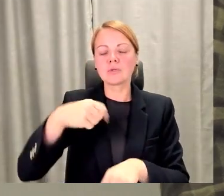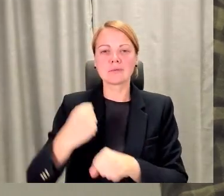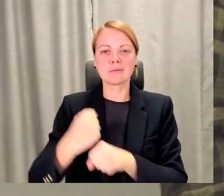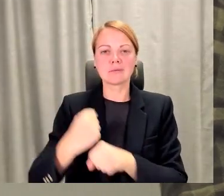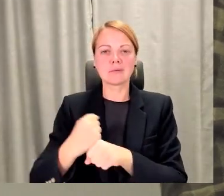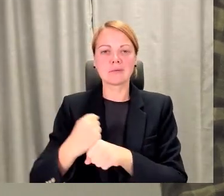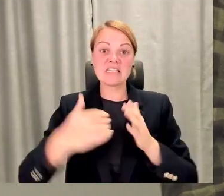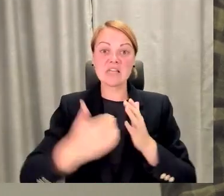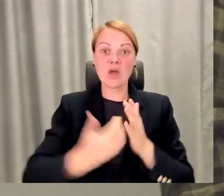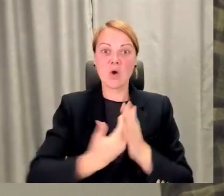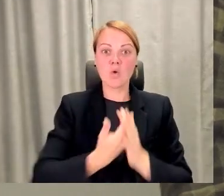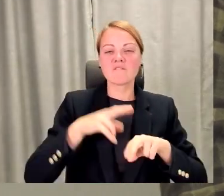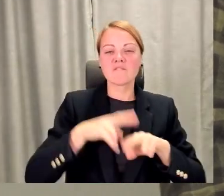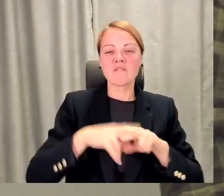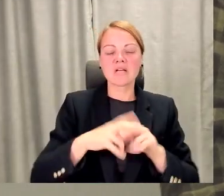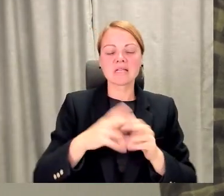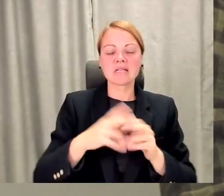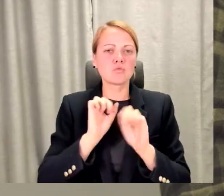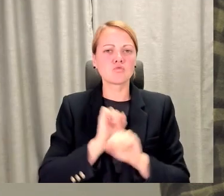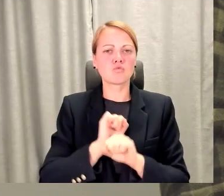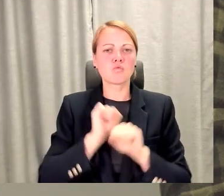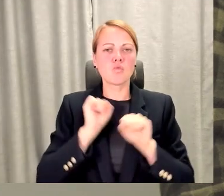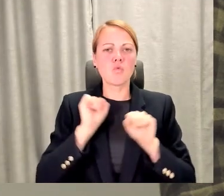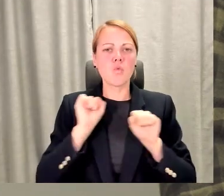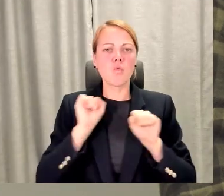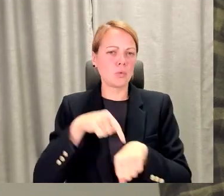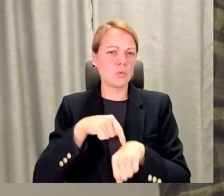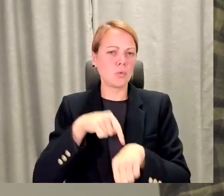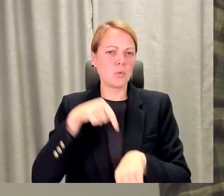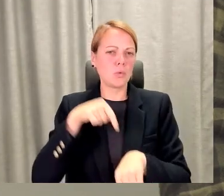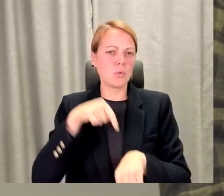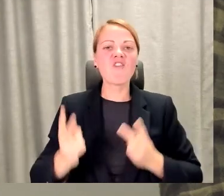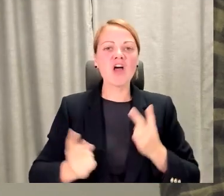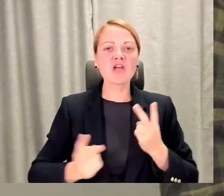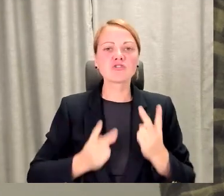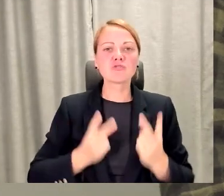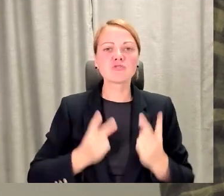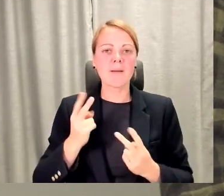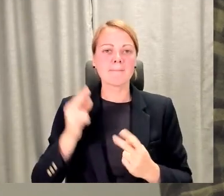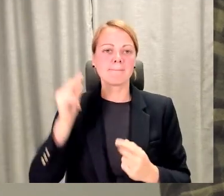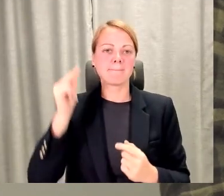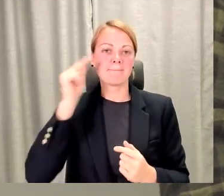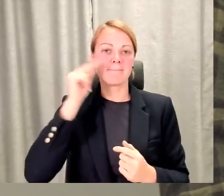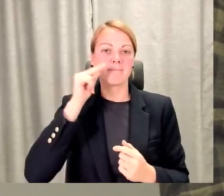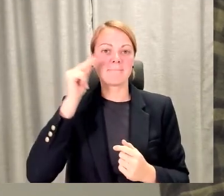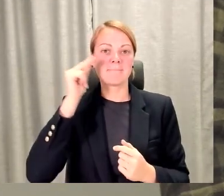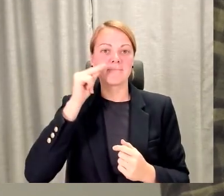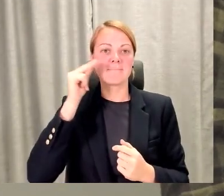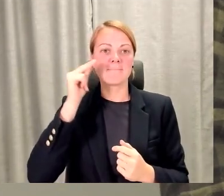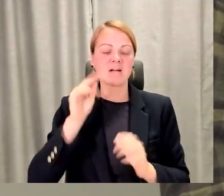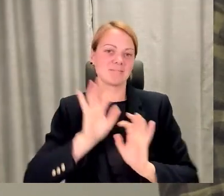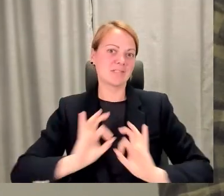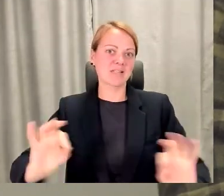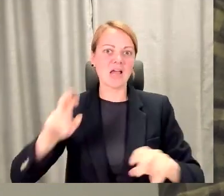vietā, cik ļoti droši es jūstos iedvesmojoši. Un mācības ir tā skaista vieta, droša vīda, kur